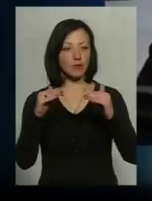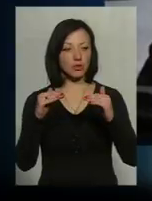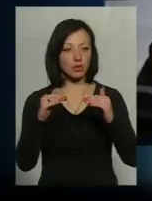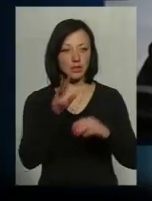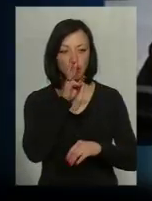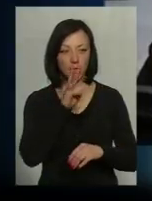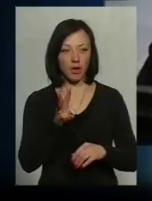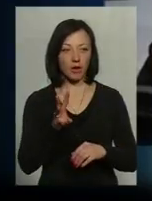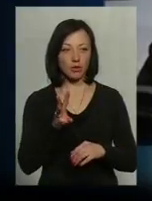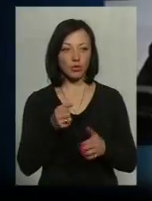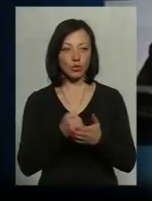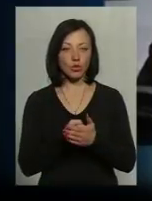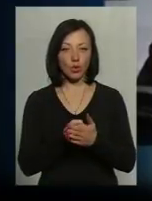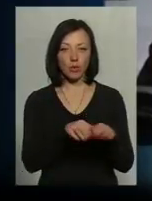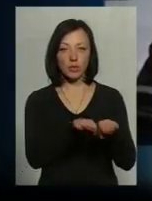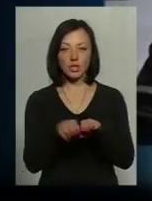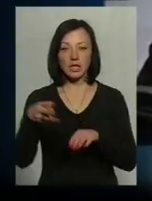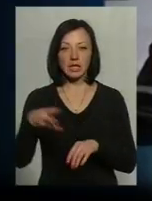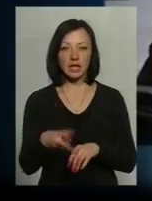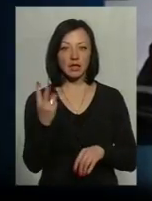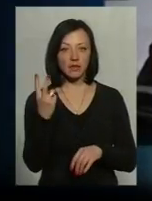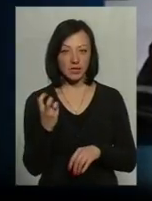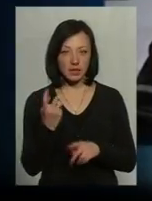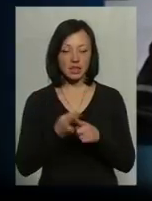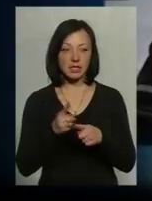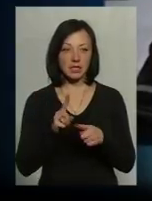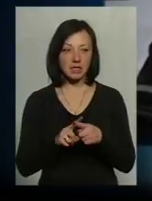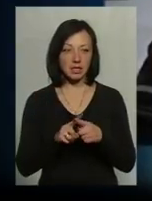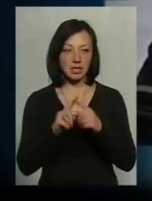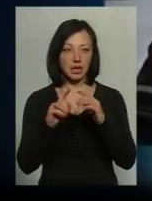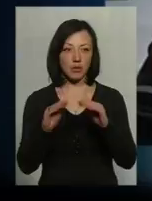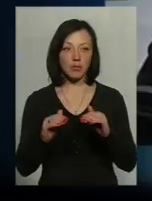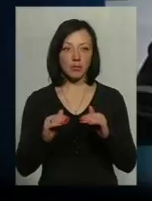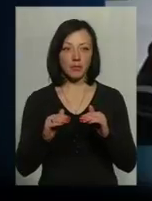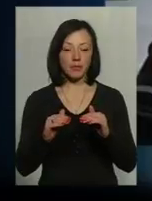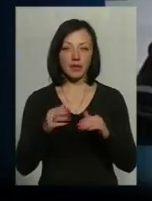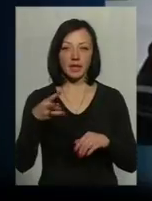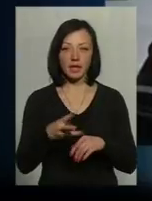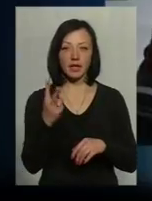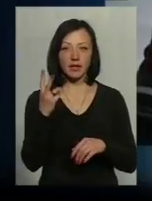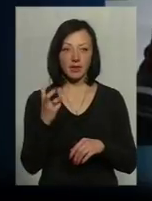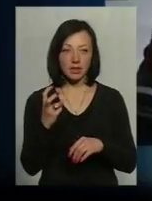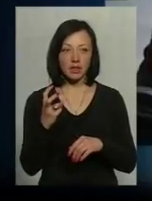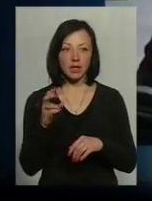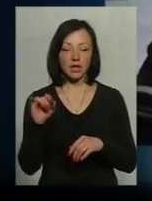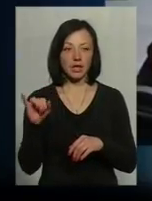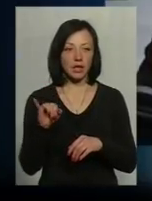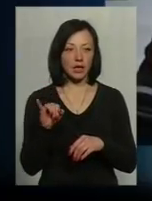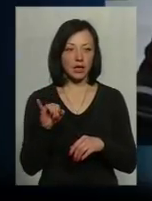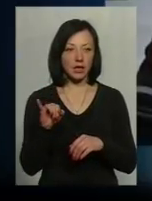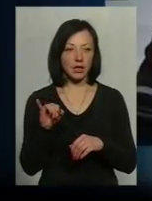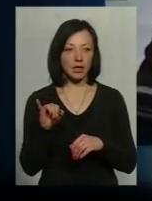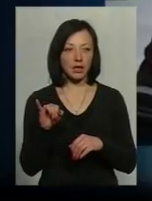до межі 3200, це піднімається заробітна плата 3200 і охороннику, який є